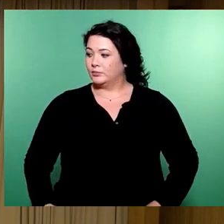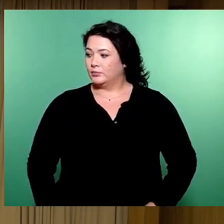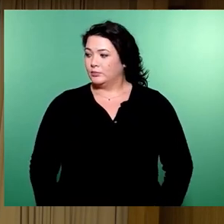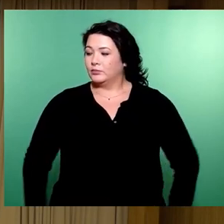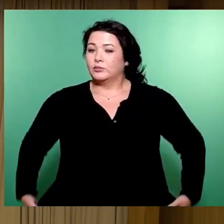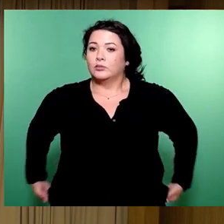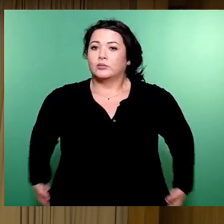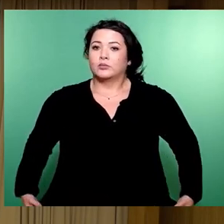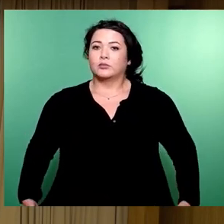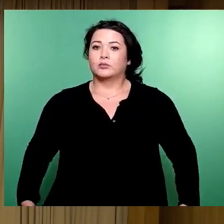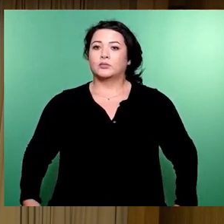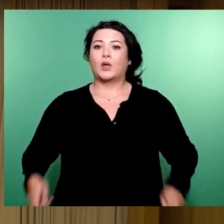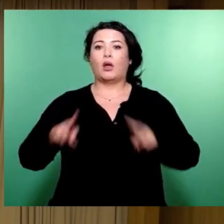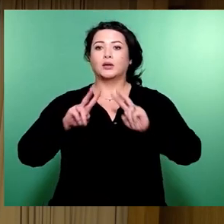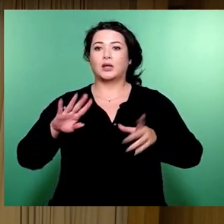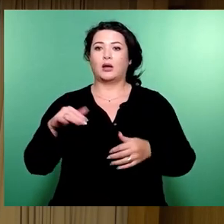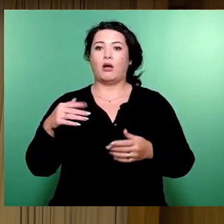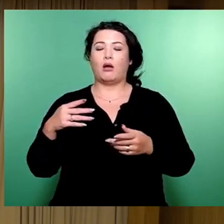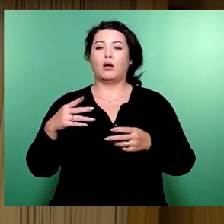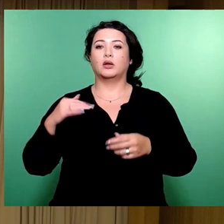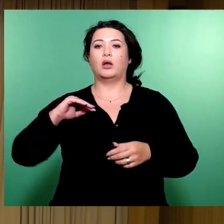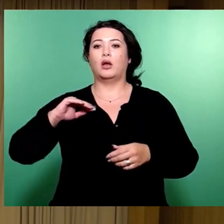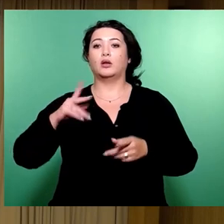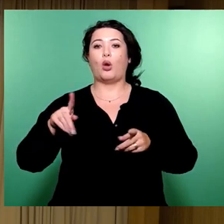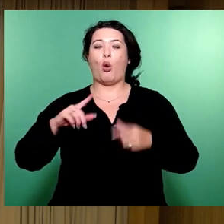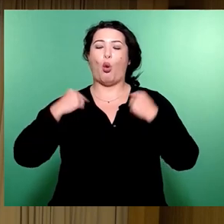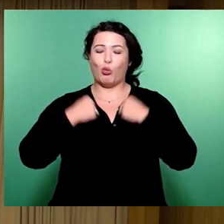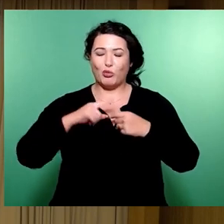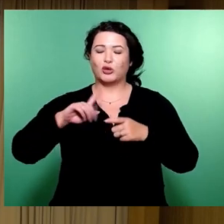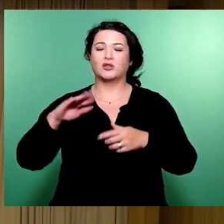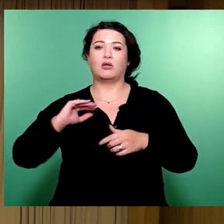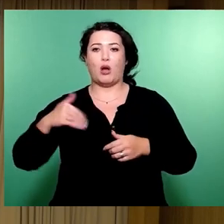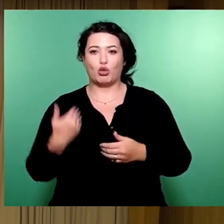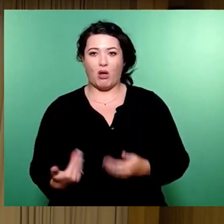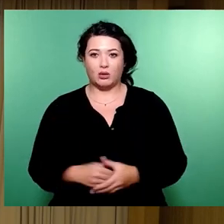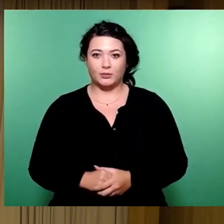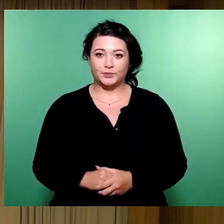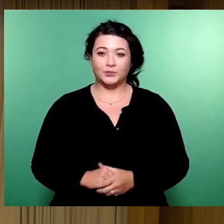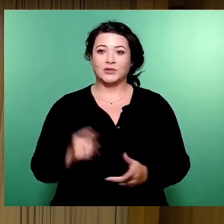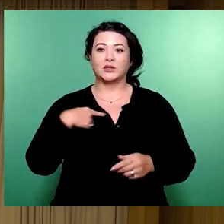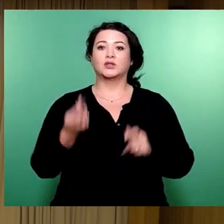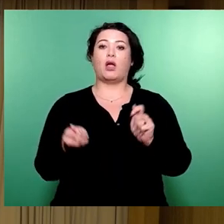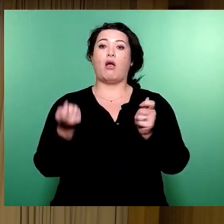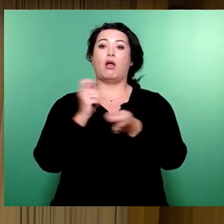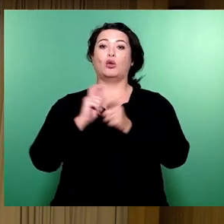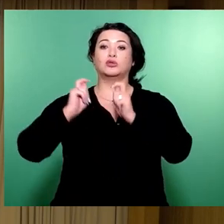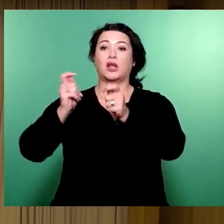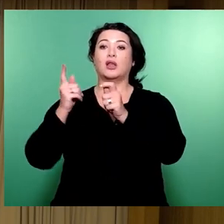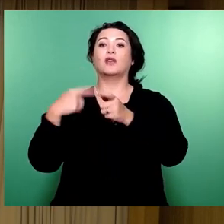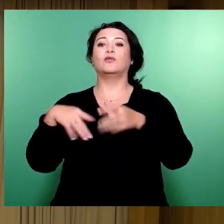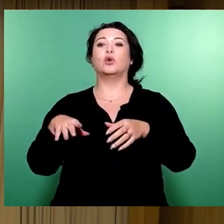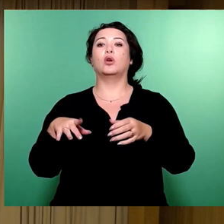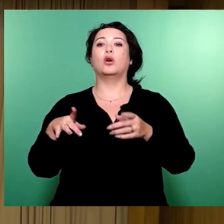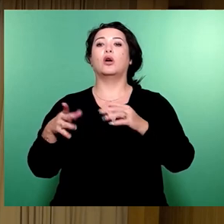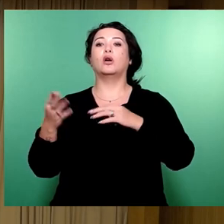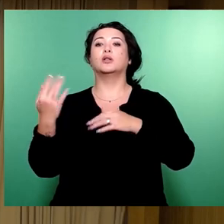Sehr geehrter Herr Obergemeister, sehr geehrte Damen und Herren, uns liegt der Änderungsantrag einer autofossilen Mitte-Rechts